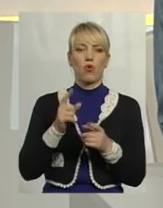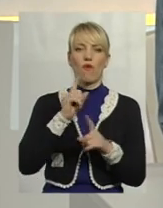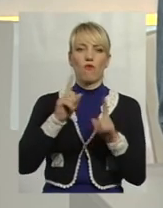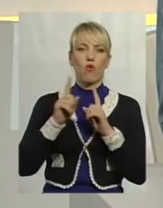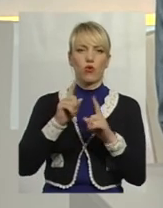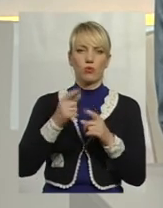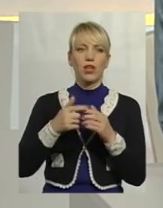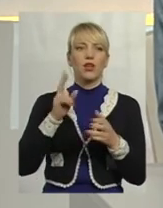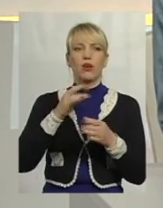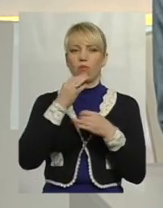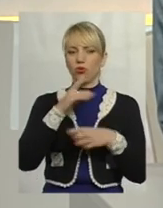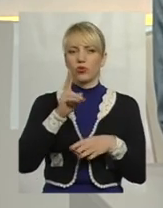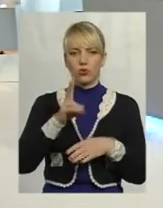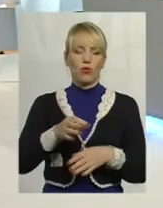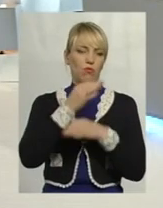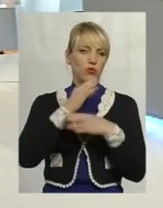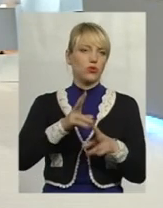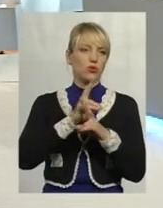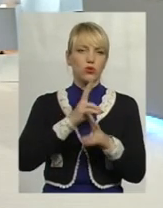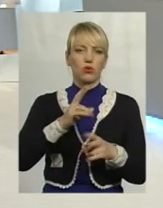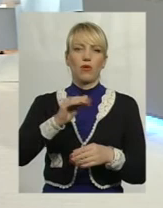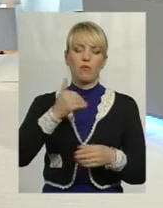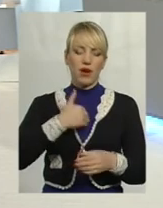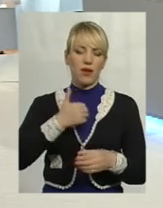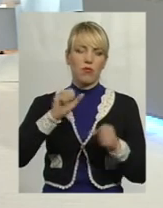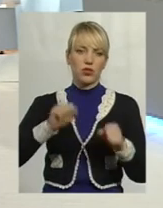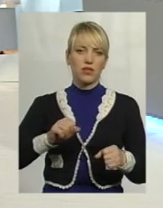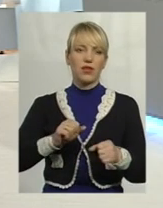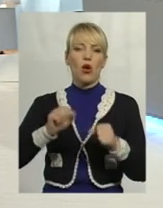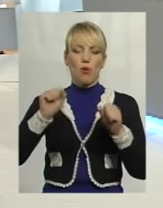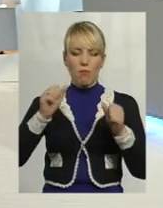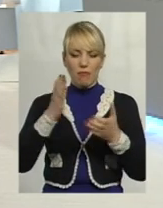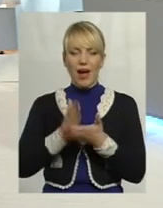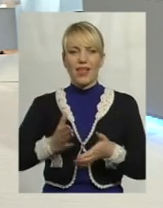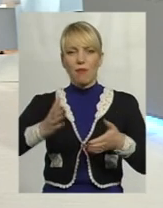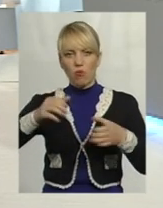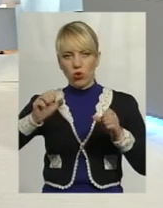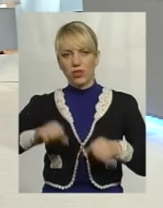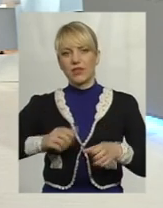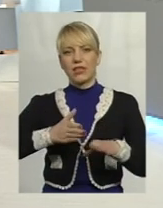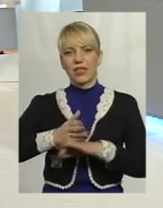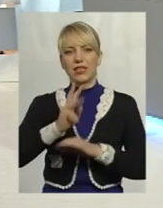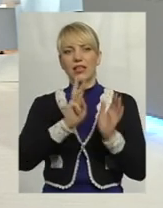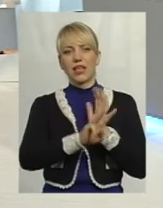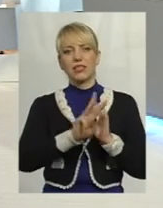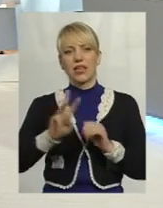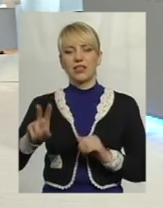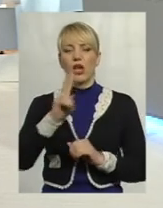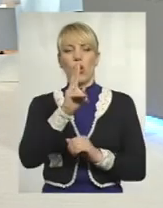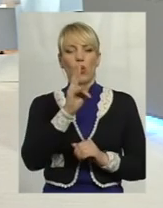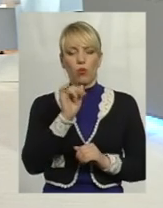Будь-яка людина притезується. Будь-хто має можливість зайти на сайт, про який ми сьогодні неодноразово згадуємо, Куб ПБЮ,